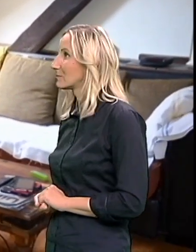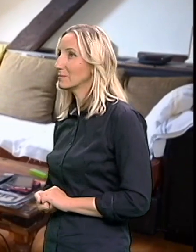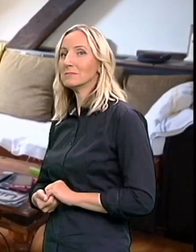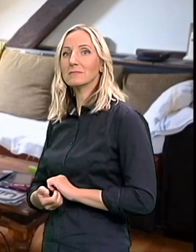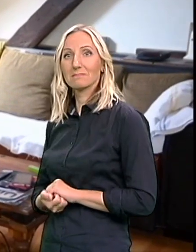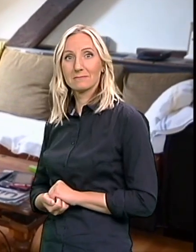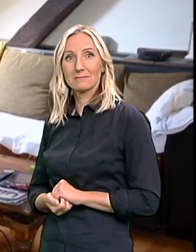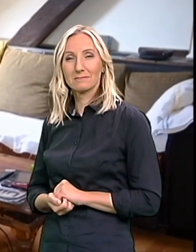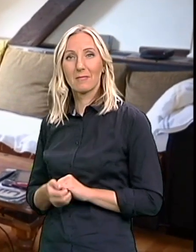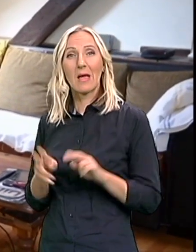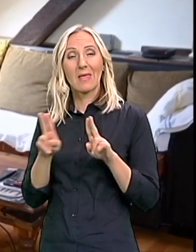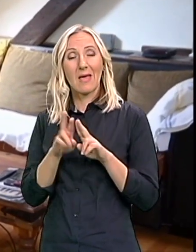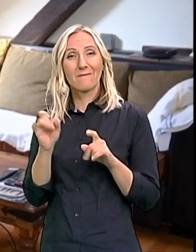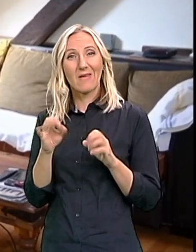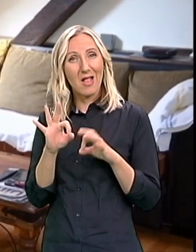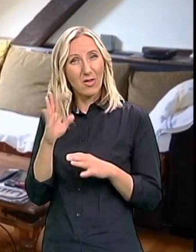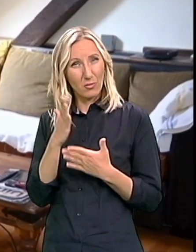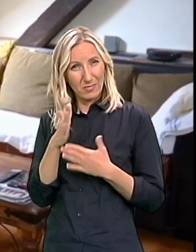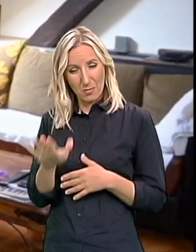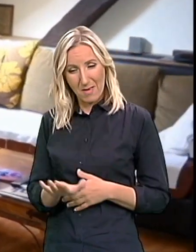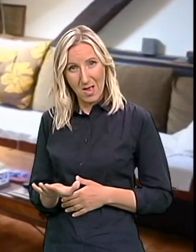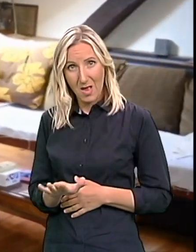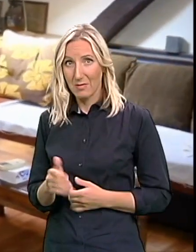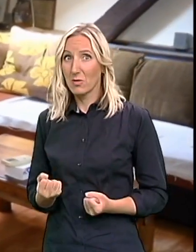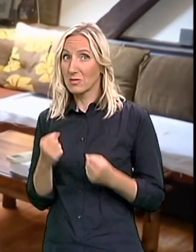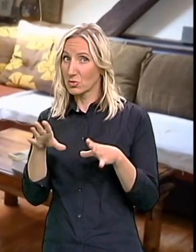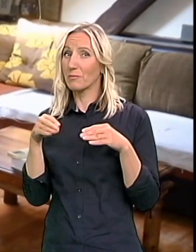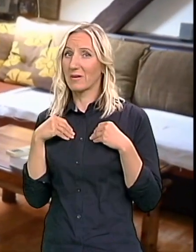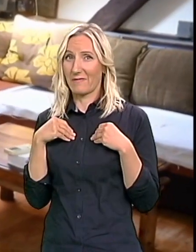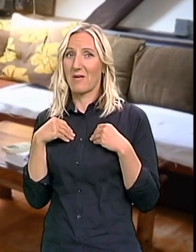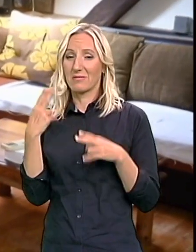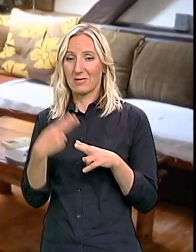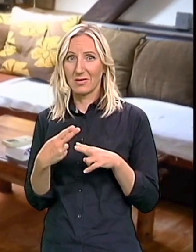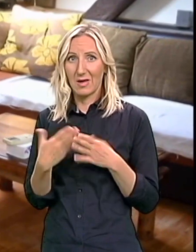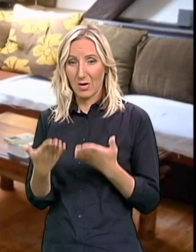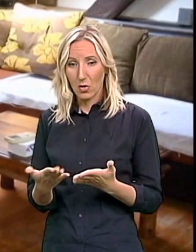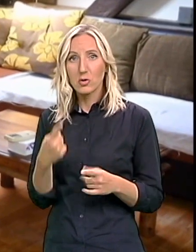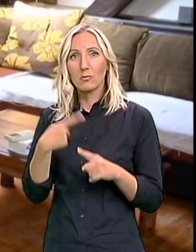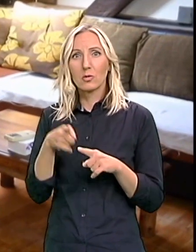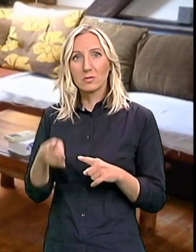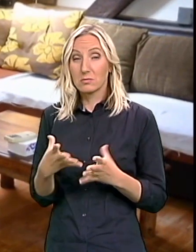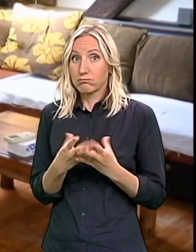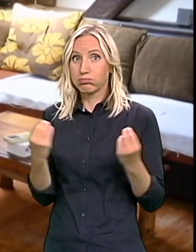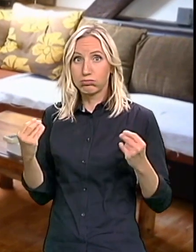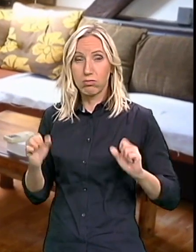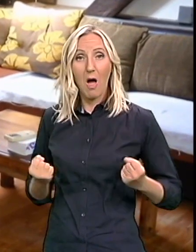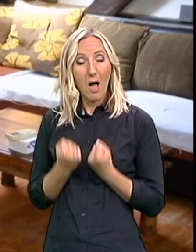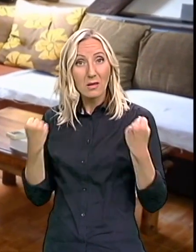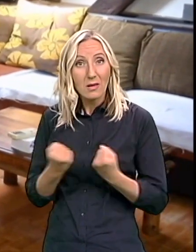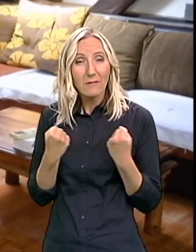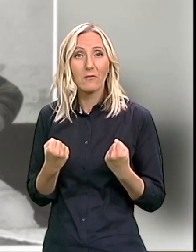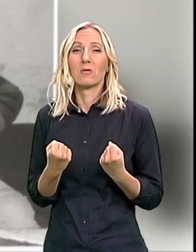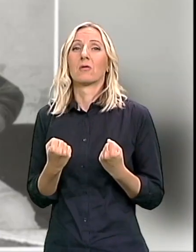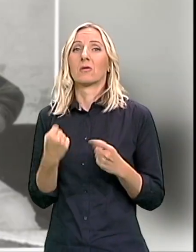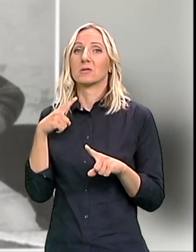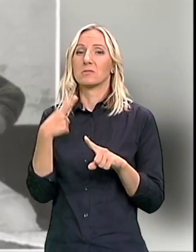Kad je veliko bio mali Bilo je teško Prihvatiti dijagnozu Njegovu hiperaktivnost Njegovo